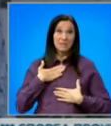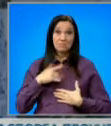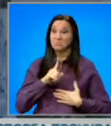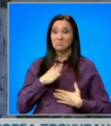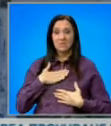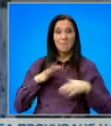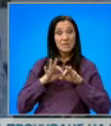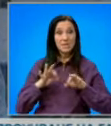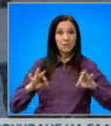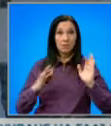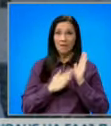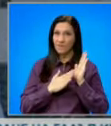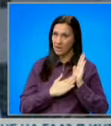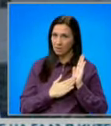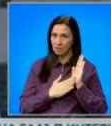съм изяснила фактите.